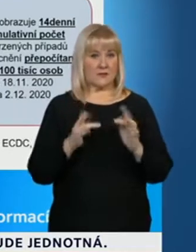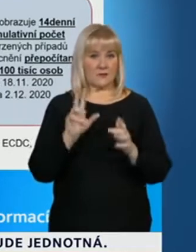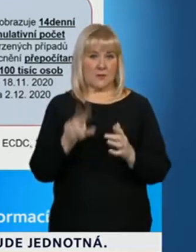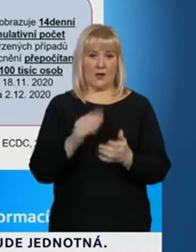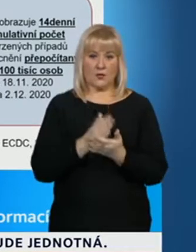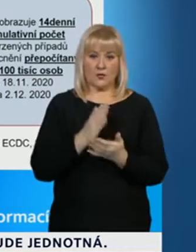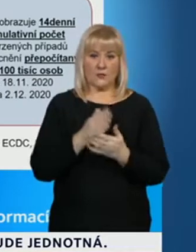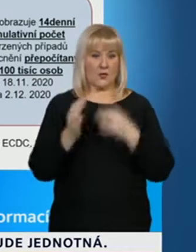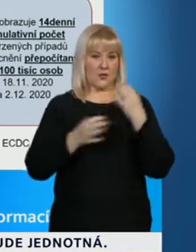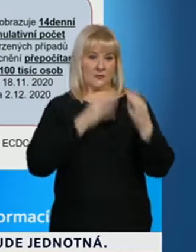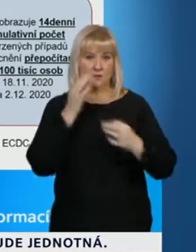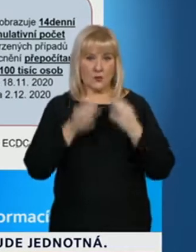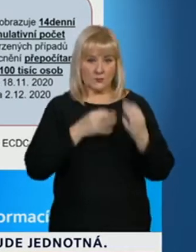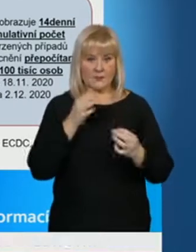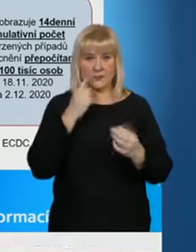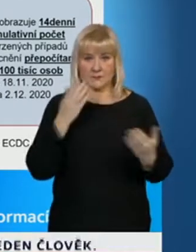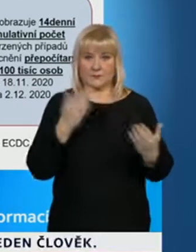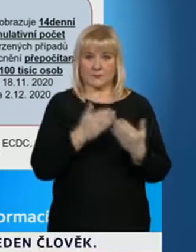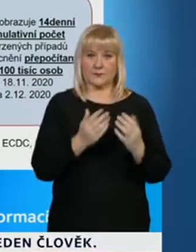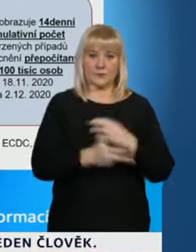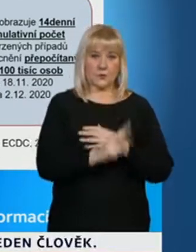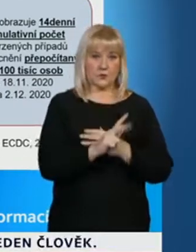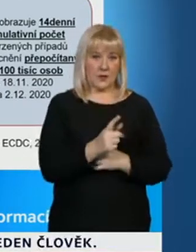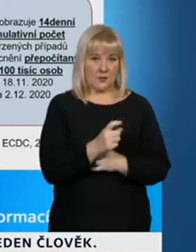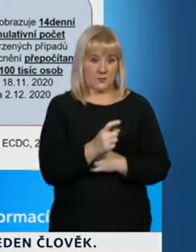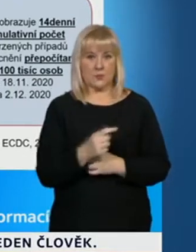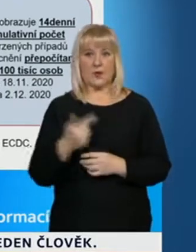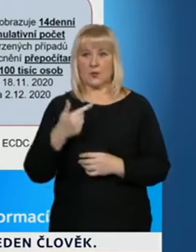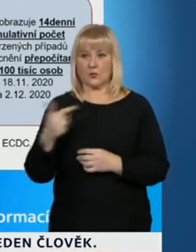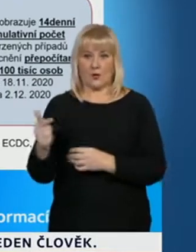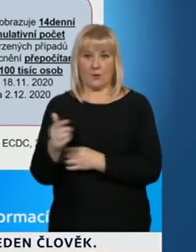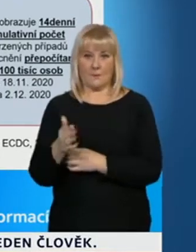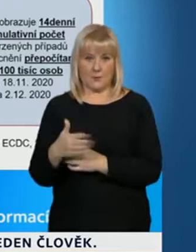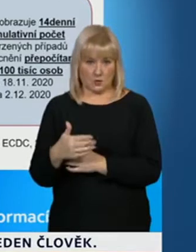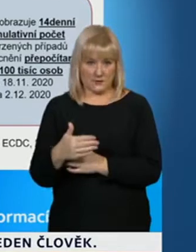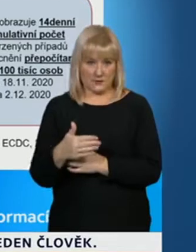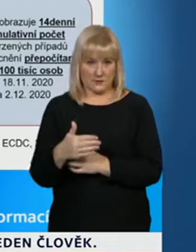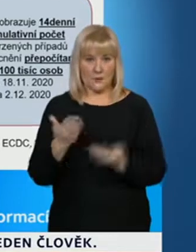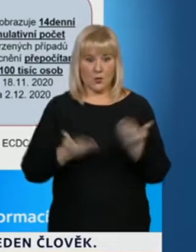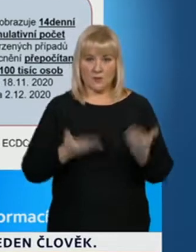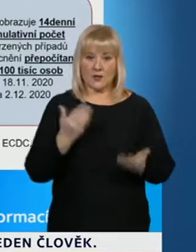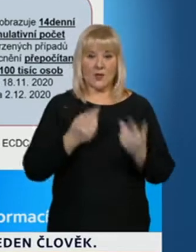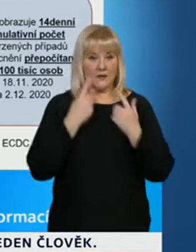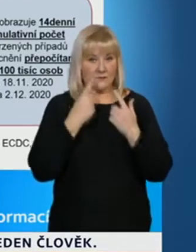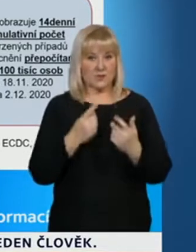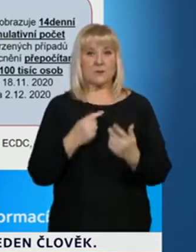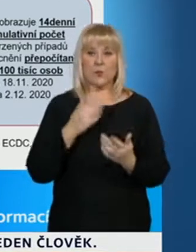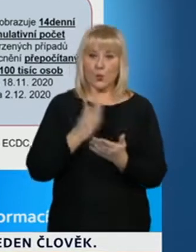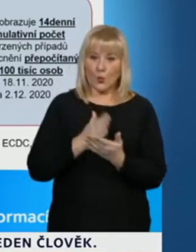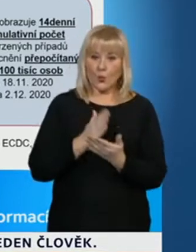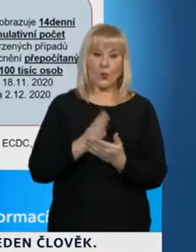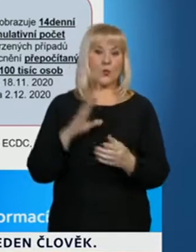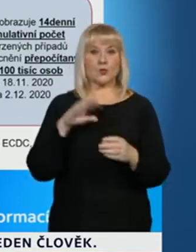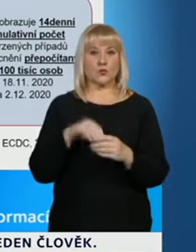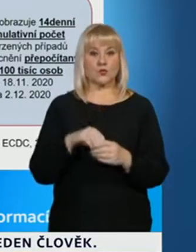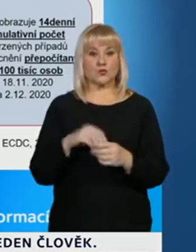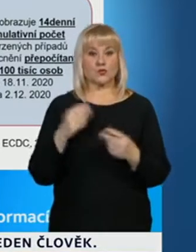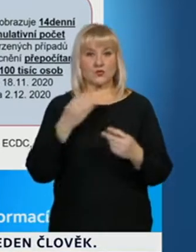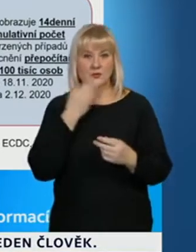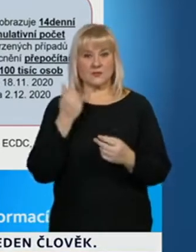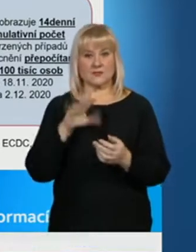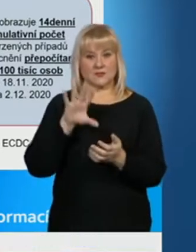Tady je srovnání mezi 18.11. a 2.12. A vidíte, že jsme se zařadili do nějakého středu